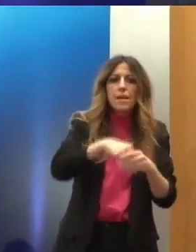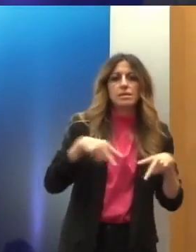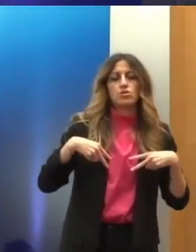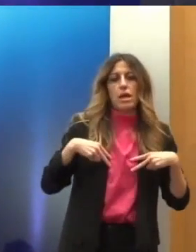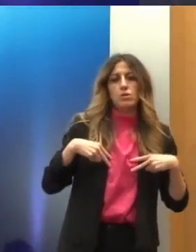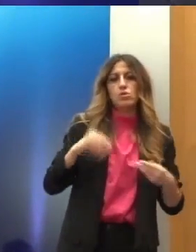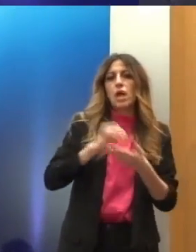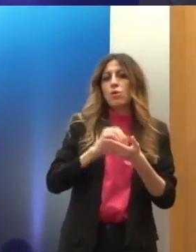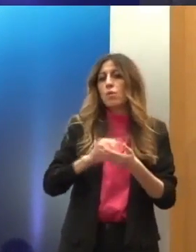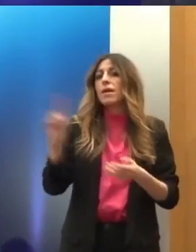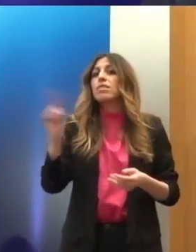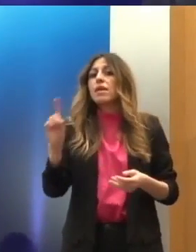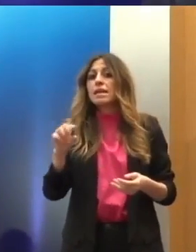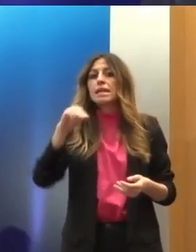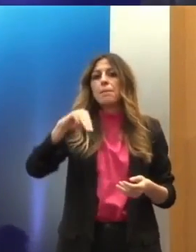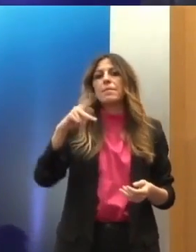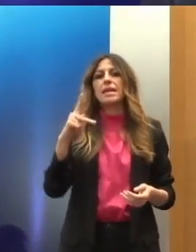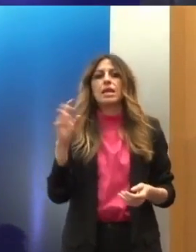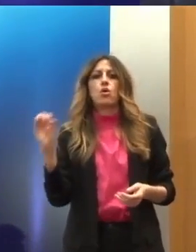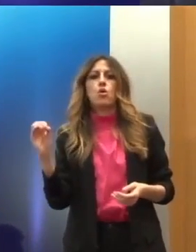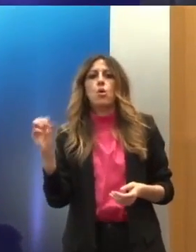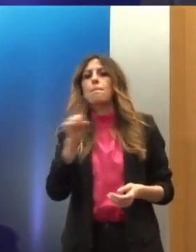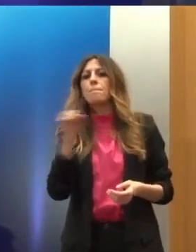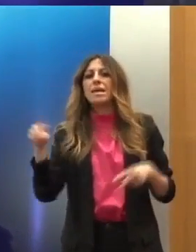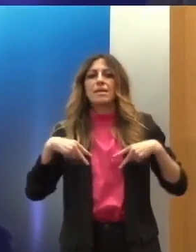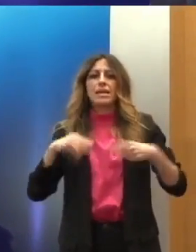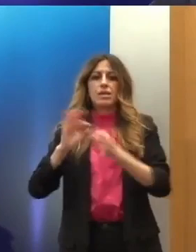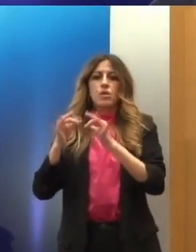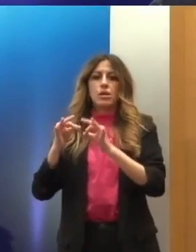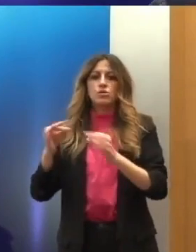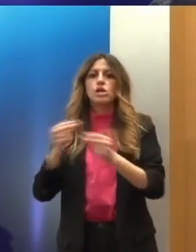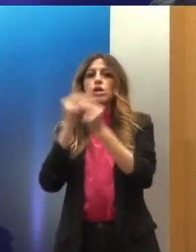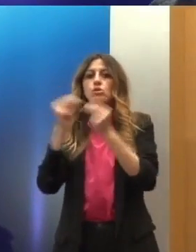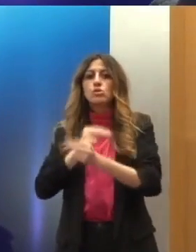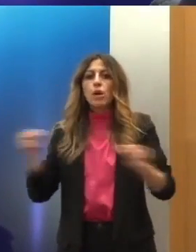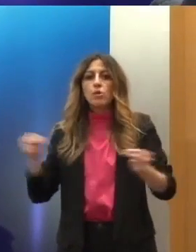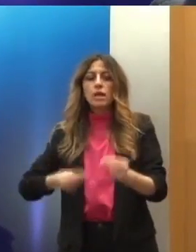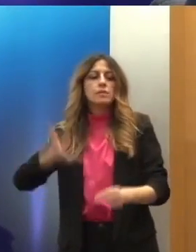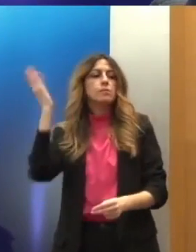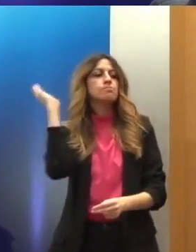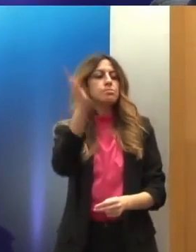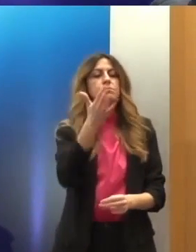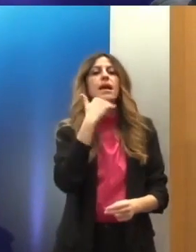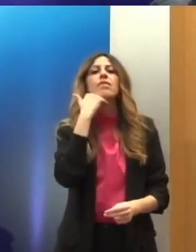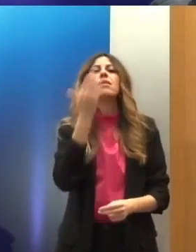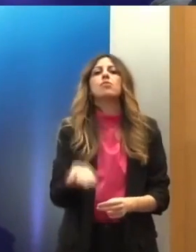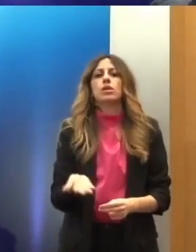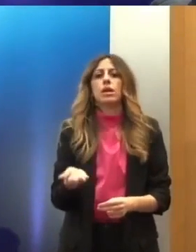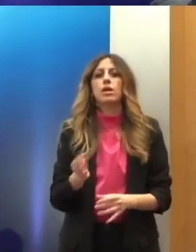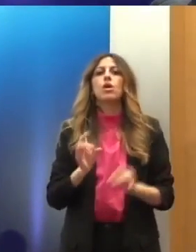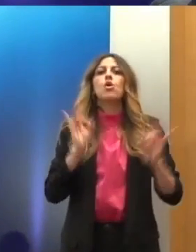και μικιό και άρα δεν έχει υποχρεωτικά έναν λόγο καταγγελτικό. Υποχρεωτικά. Είναι κάτι ενδιάμεσο.